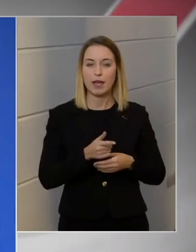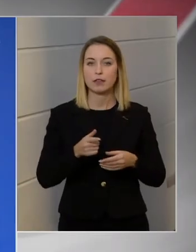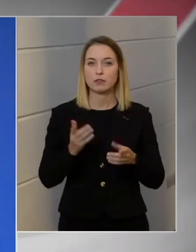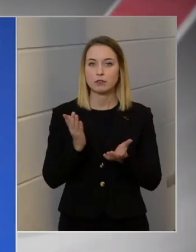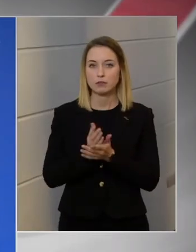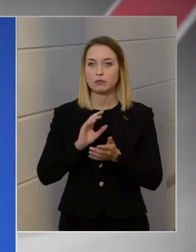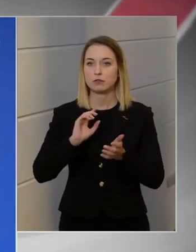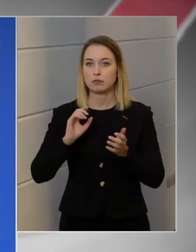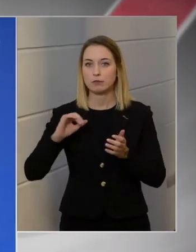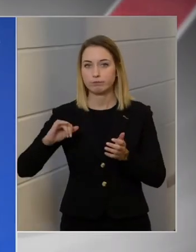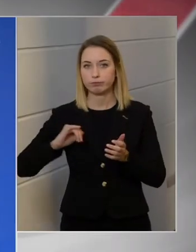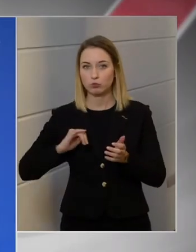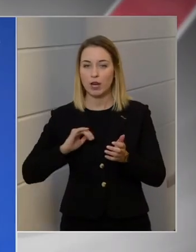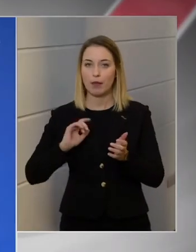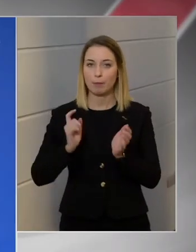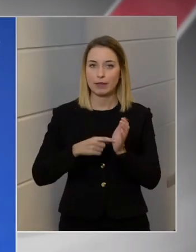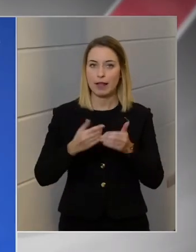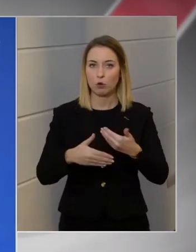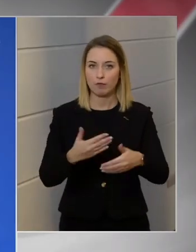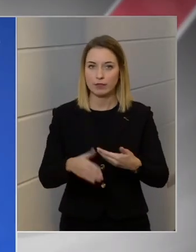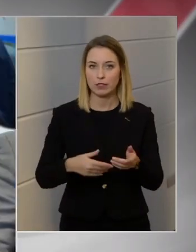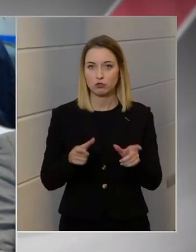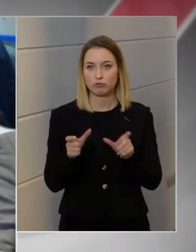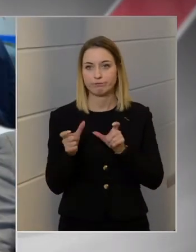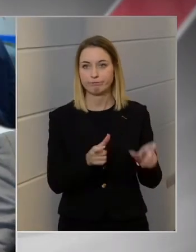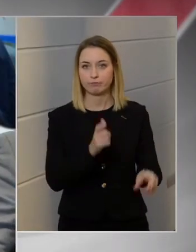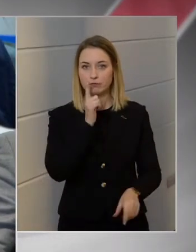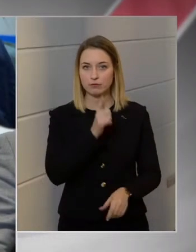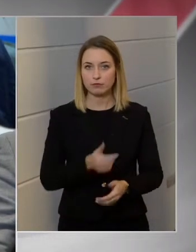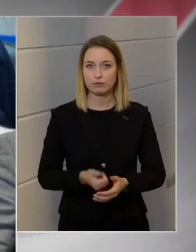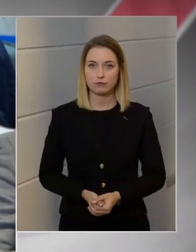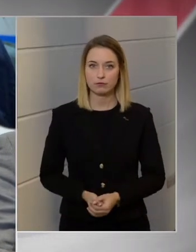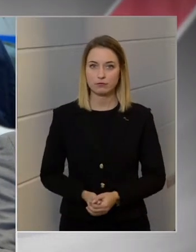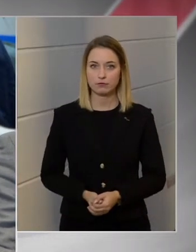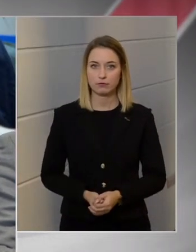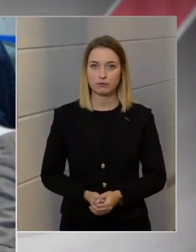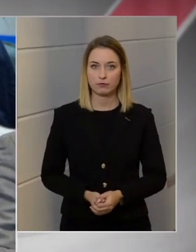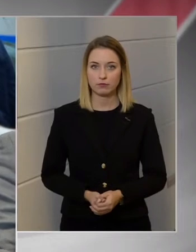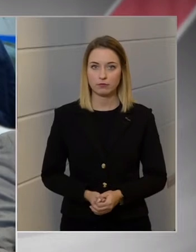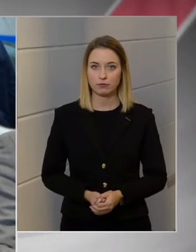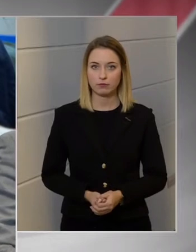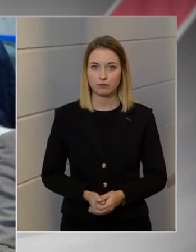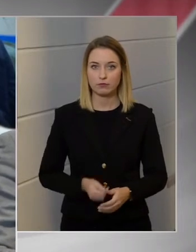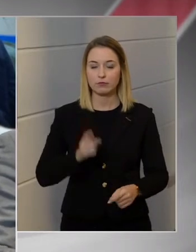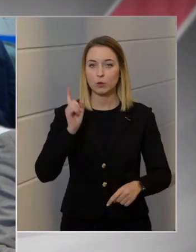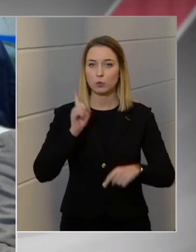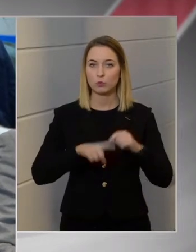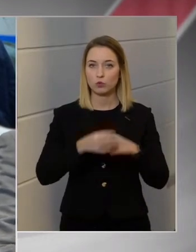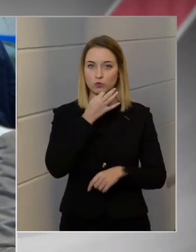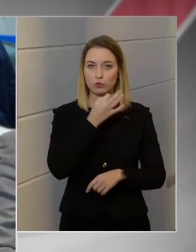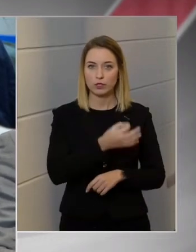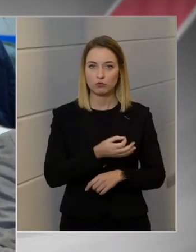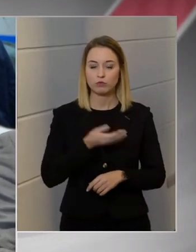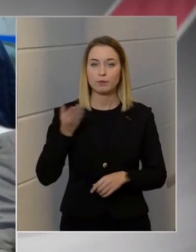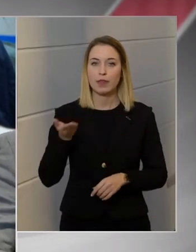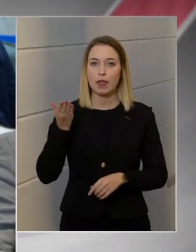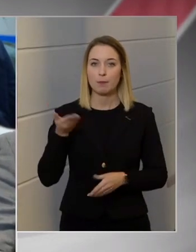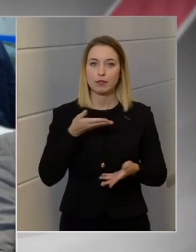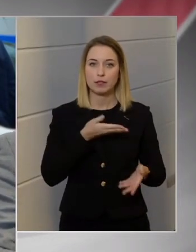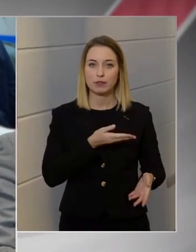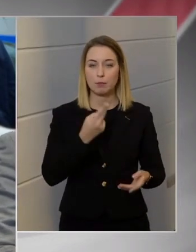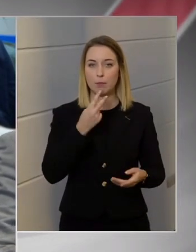egy biztonságérzet növelő hatása is. Vagy lehet ilyen. Utolsó kérdésem. Említette, hogy